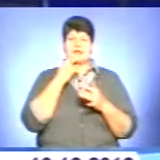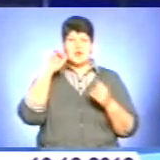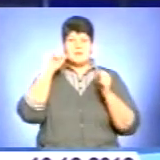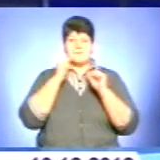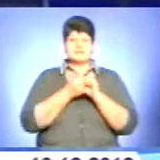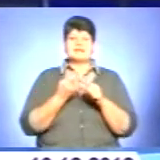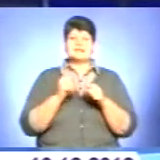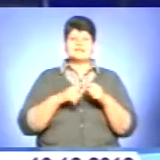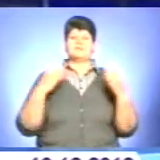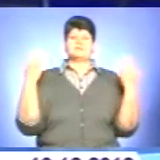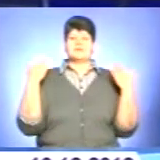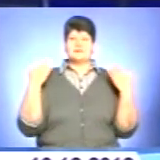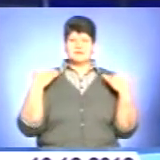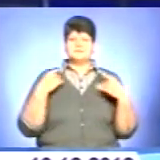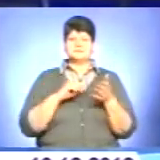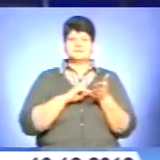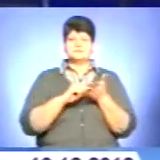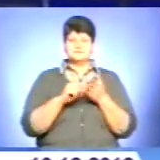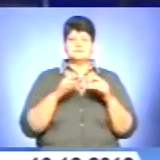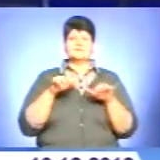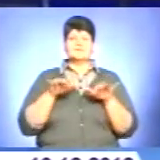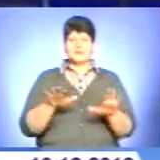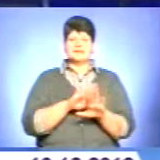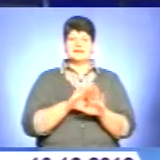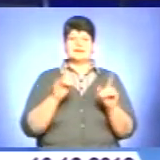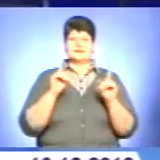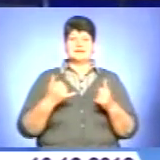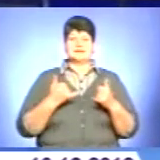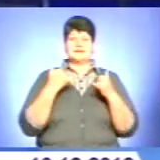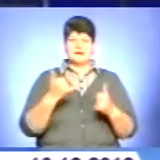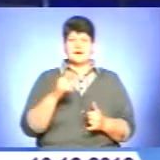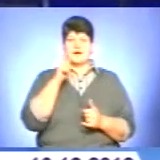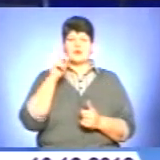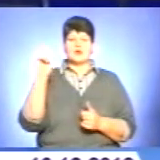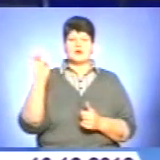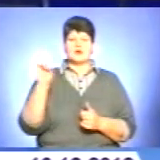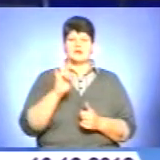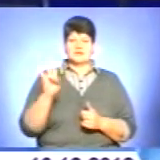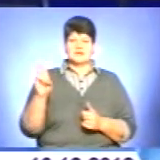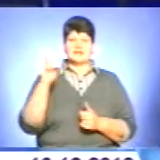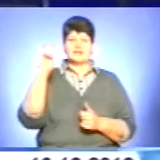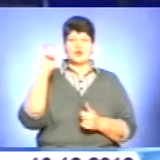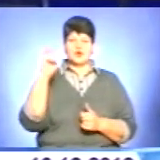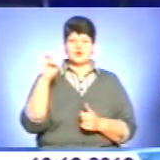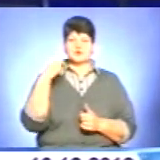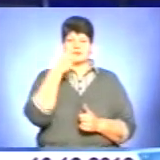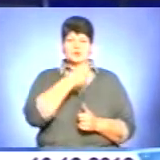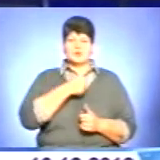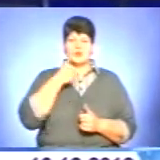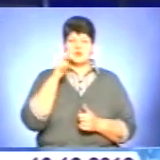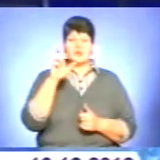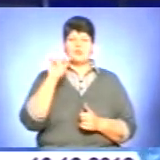вихідними відзначили подію непересічну не лише для християн-греко-католиків трьохсотліття Бучицького Василянського монастиря.